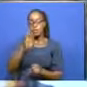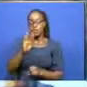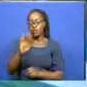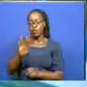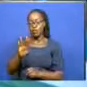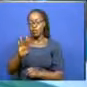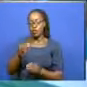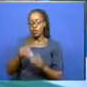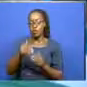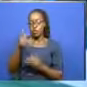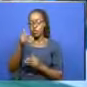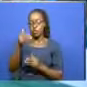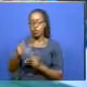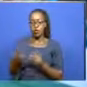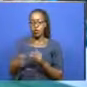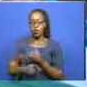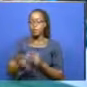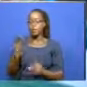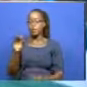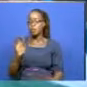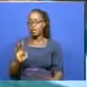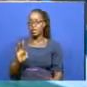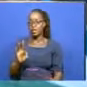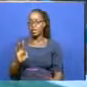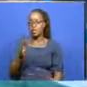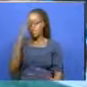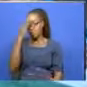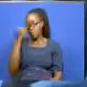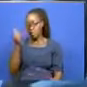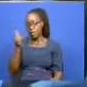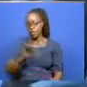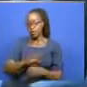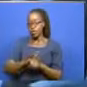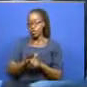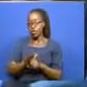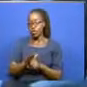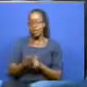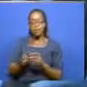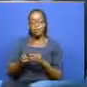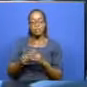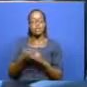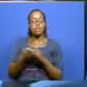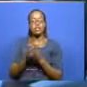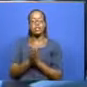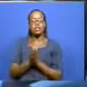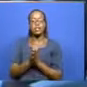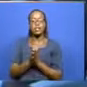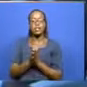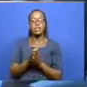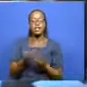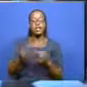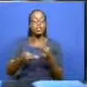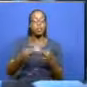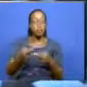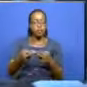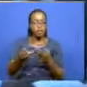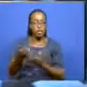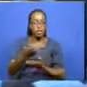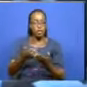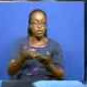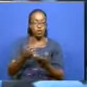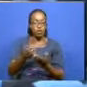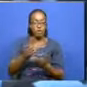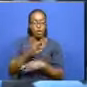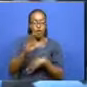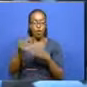iliairishwa mnamo mwezi machi kwa sababu ya janga la COVID-19. So we are basically looking at even reviving the economy. That is the whole